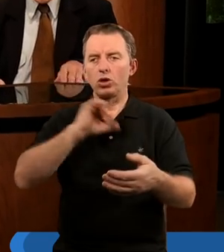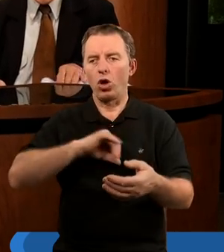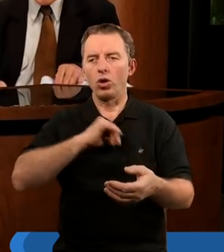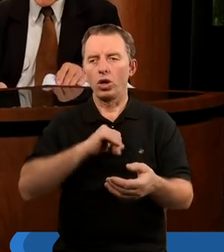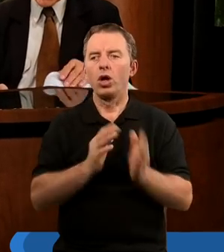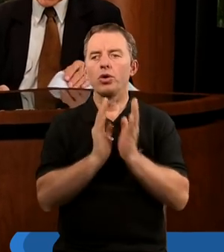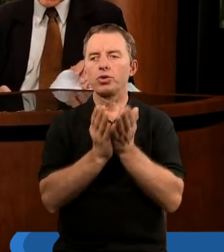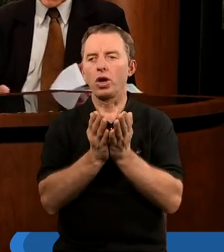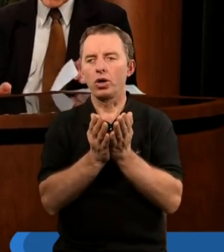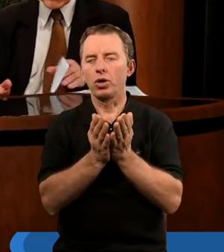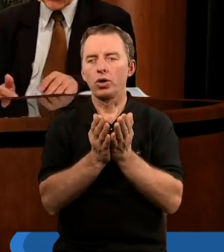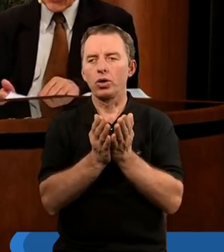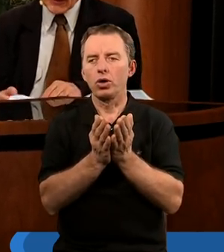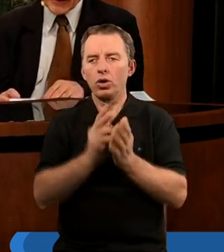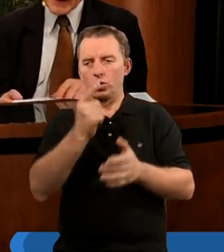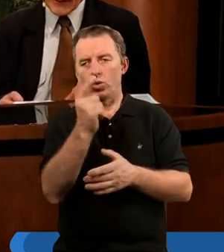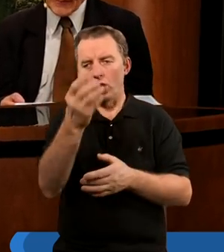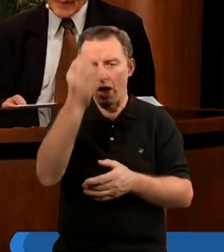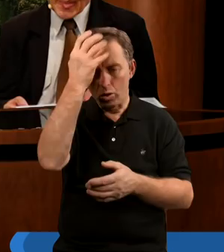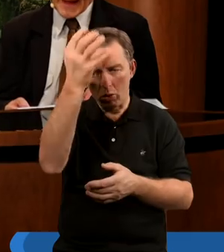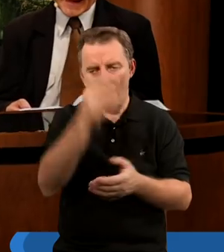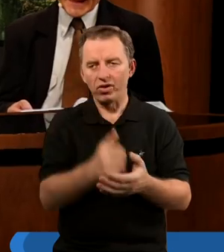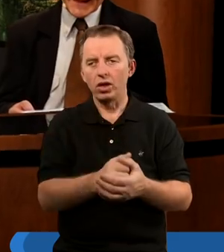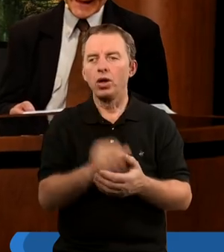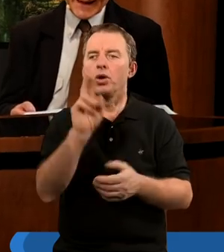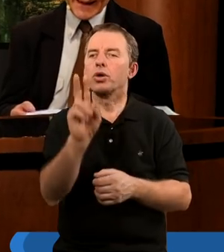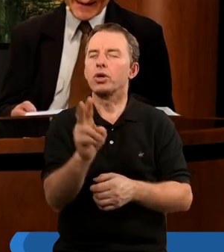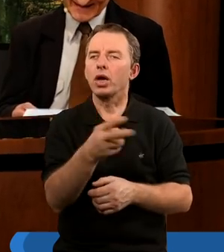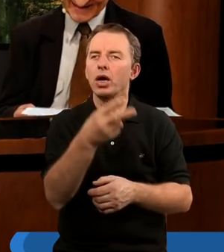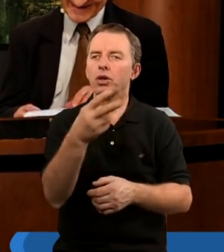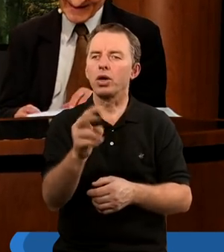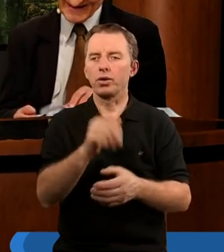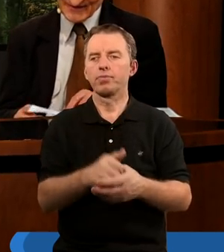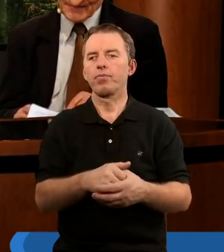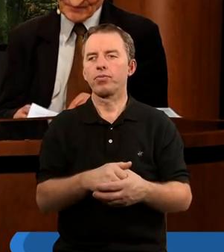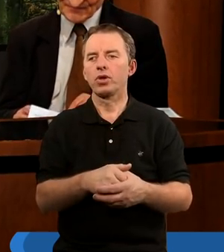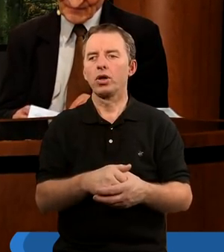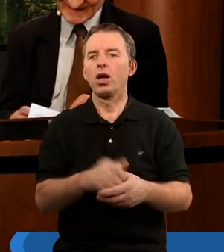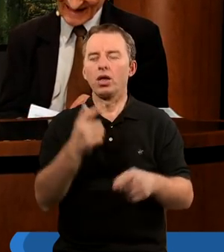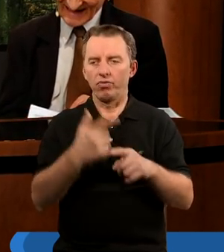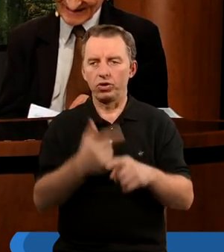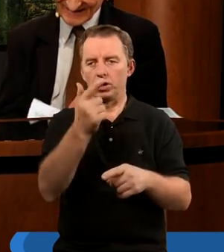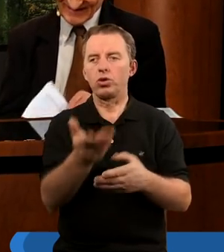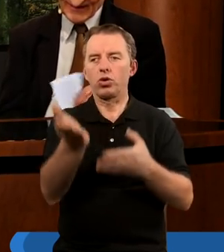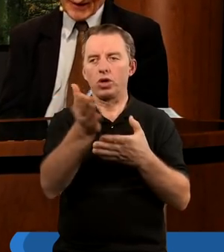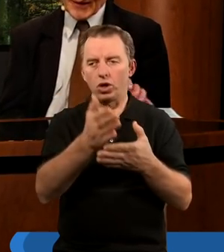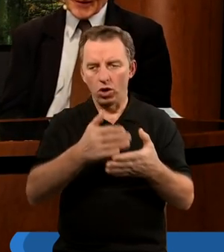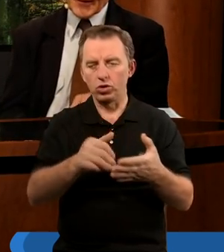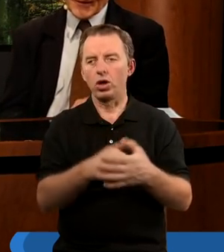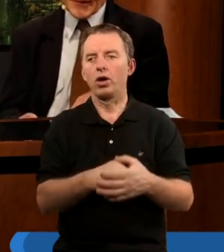księgę II Królewską. Kiedy, kiedy... 22 rozdział. Tak.